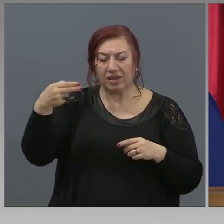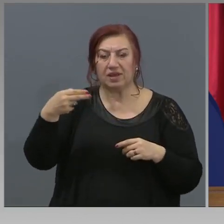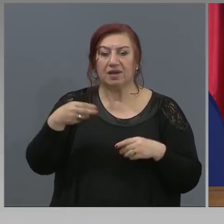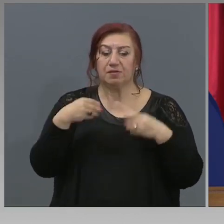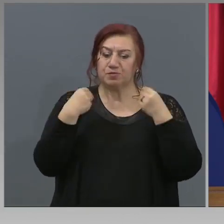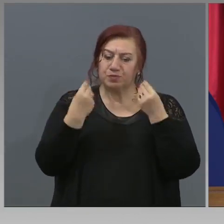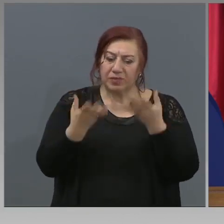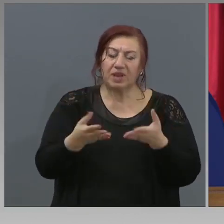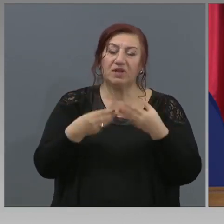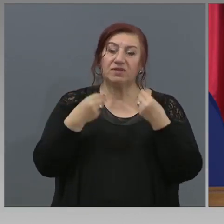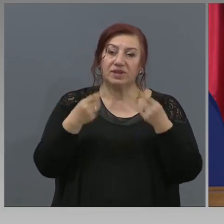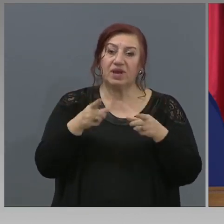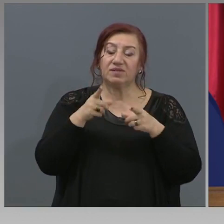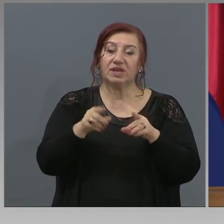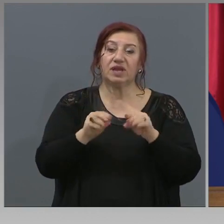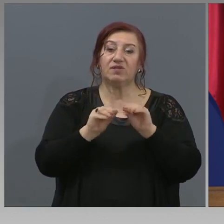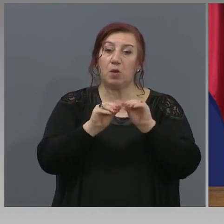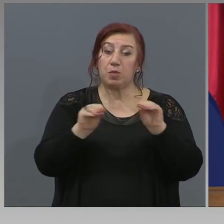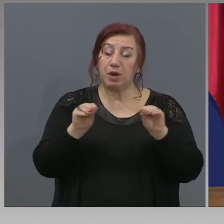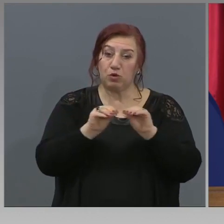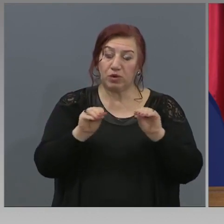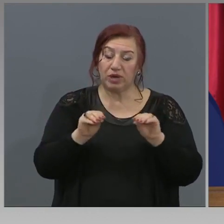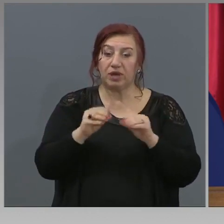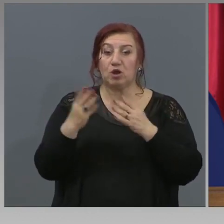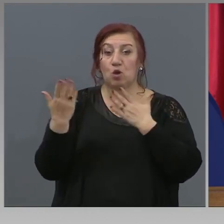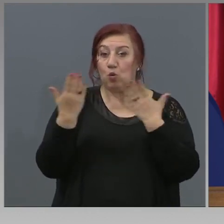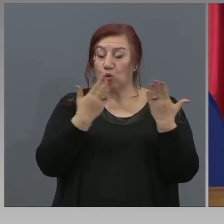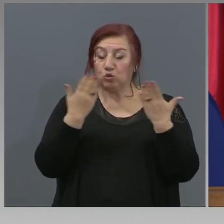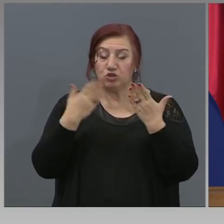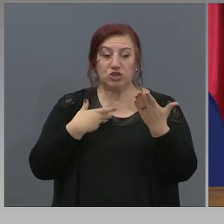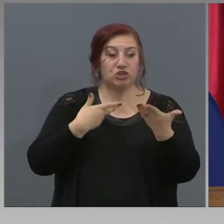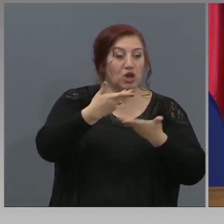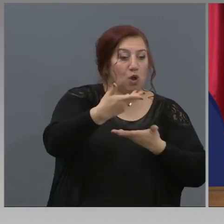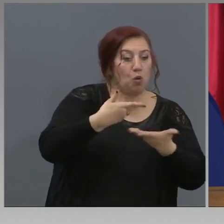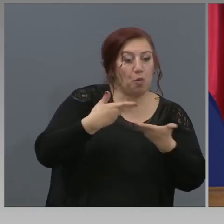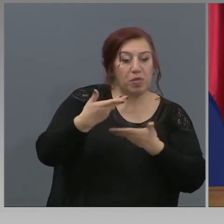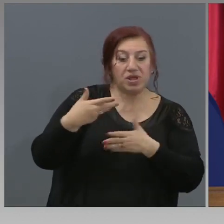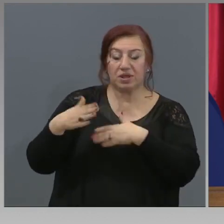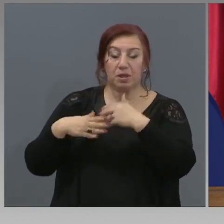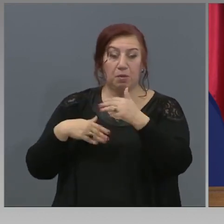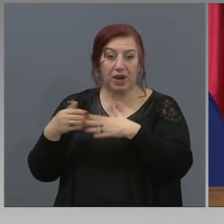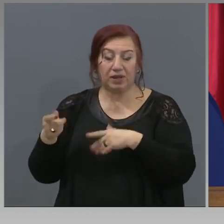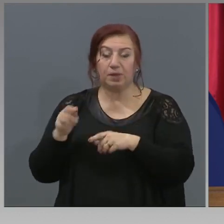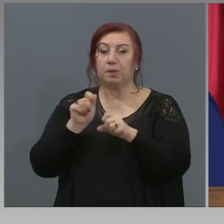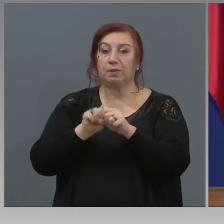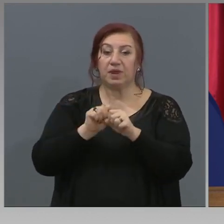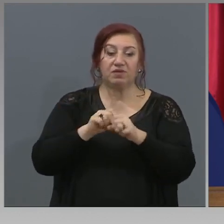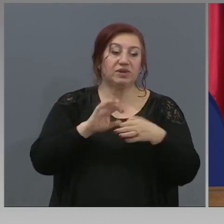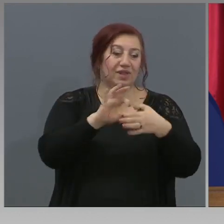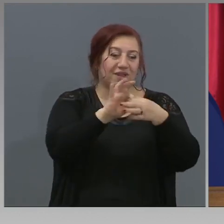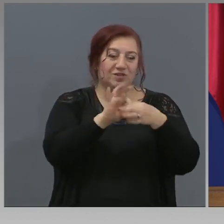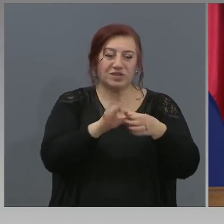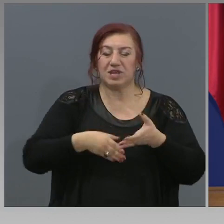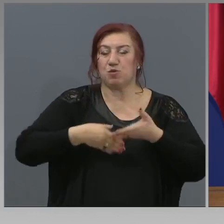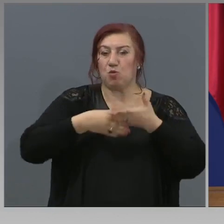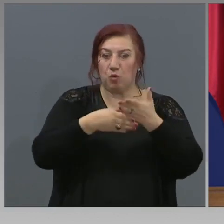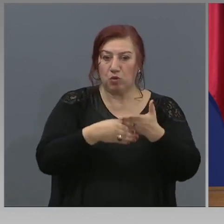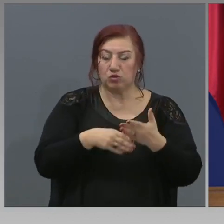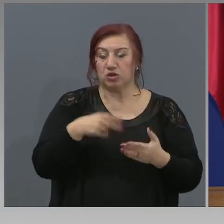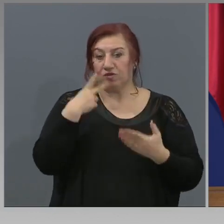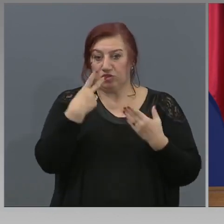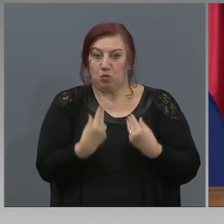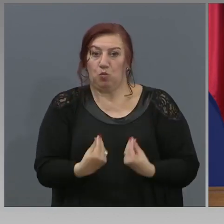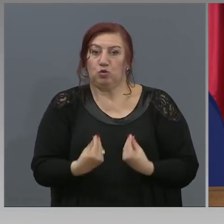дават такива препоръки. Училища обменят практики и осъществяват взаимопомощ помежду си. Виждаме едно